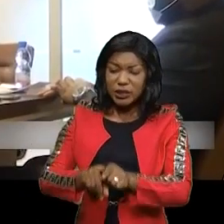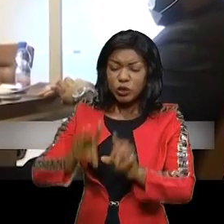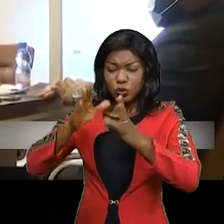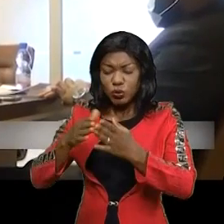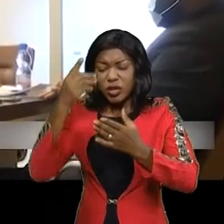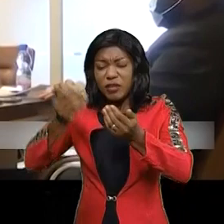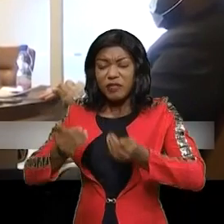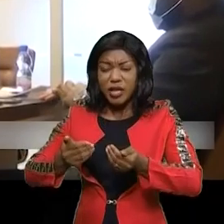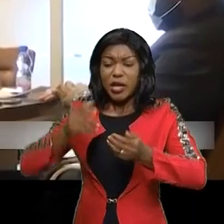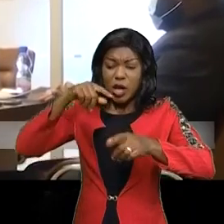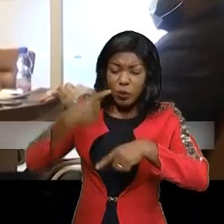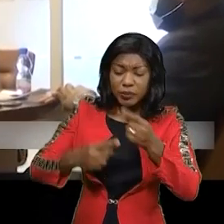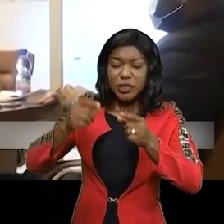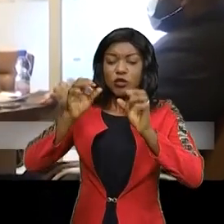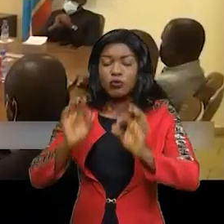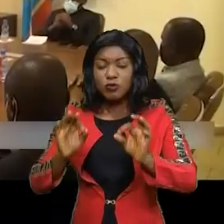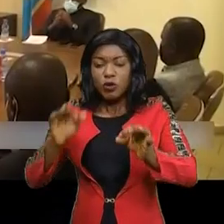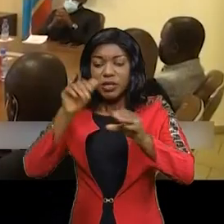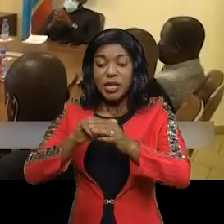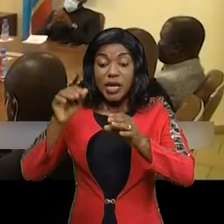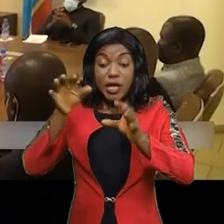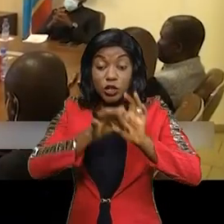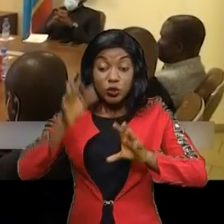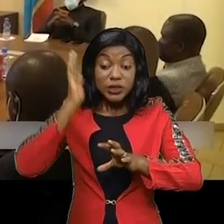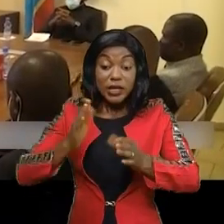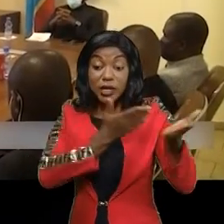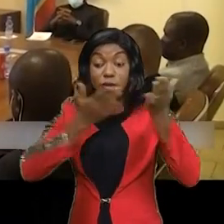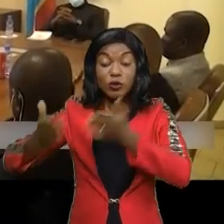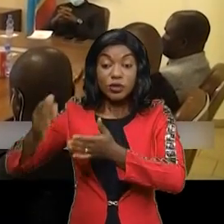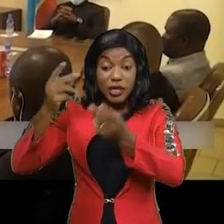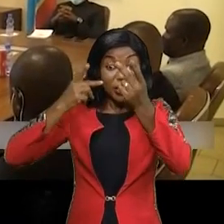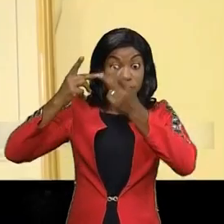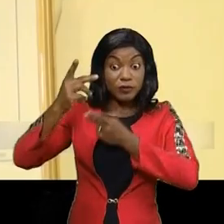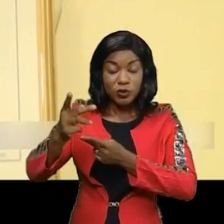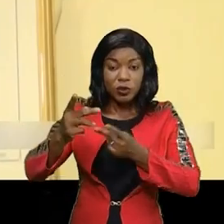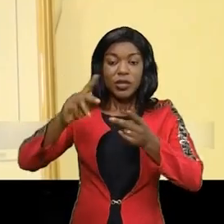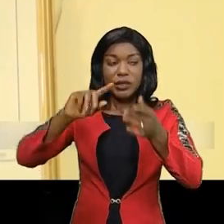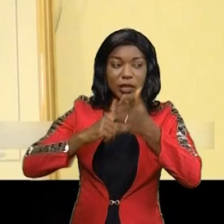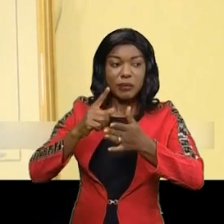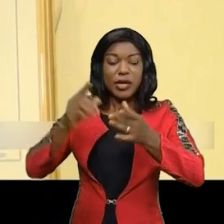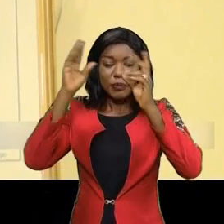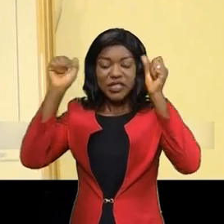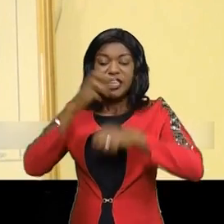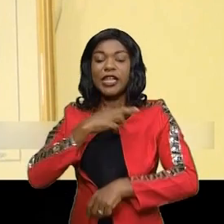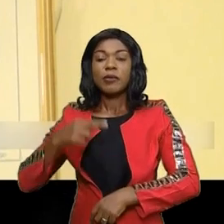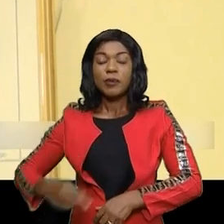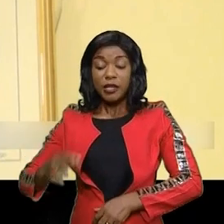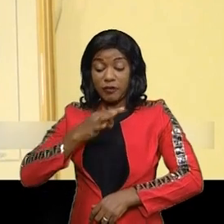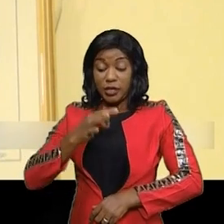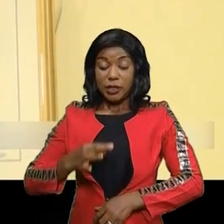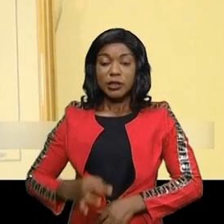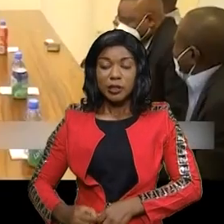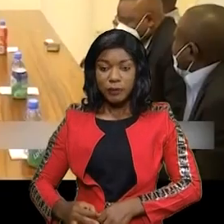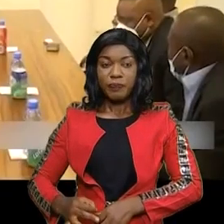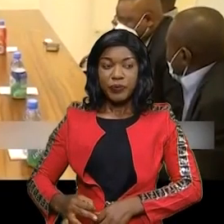un nouveau départ avec l'Union sacrée qui porte une vision et non de celle du président de la République, Félix-Antoine